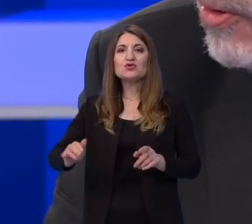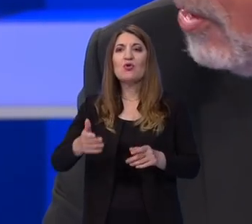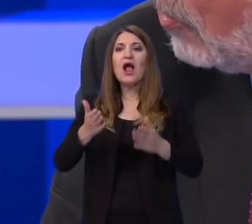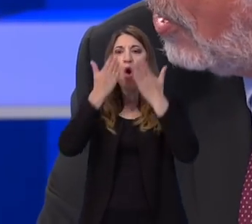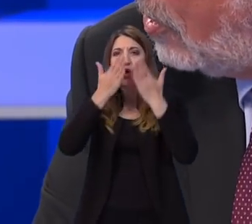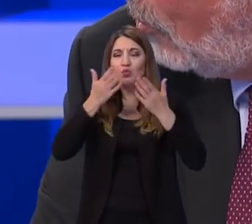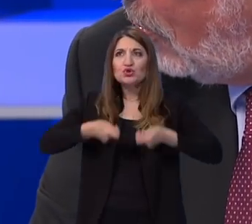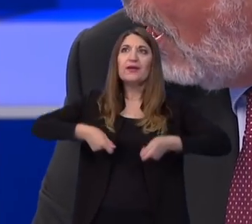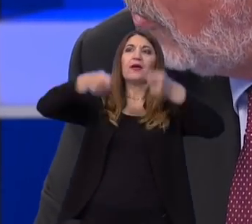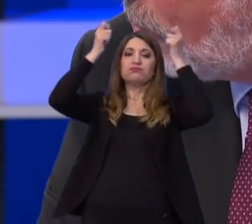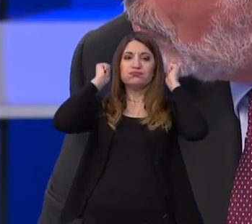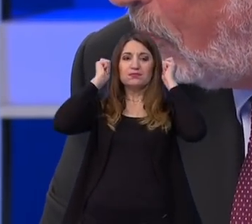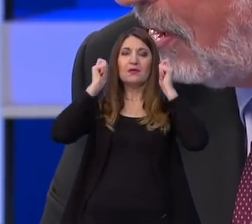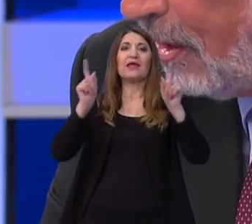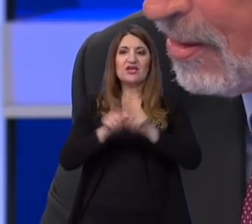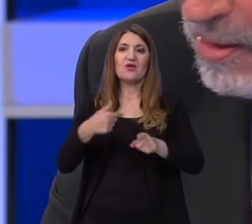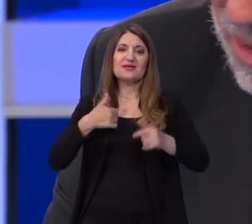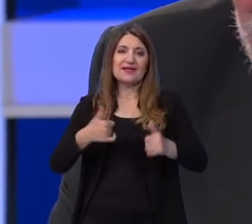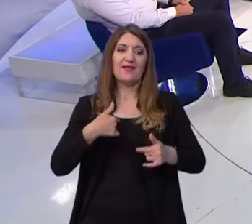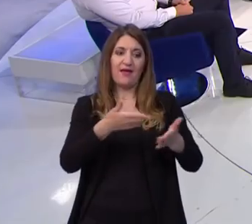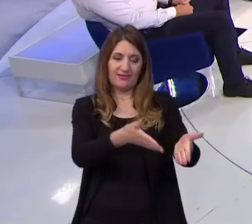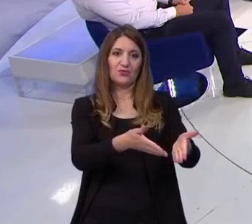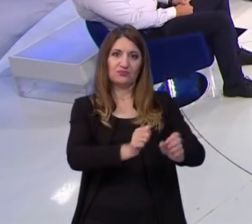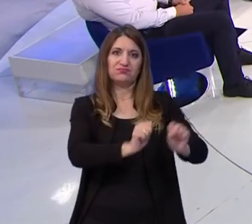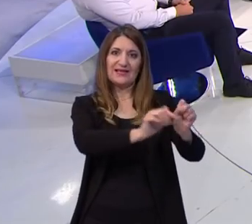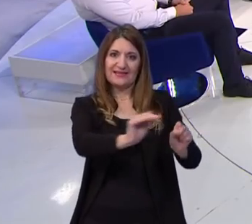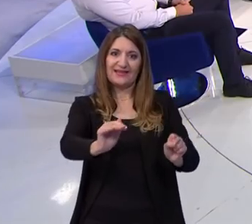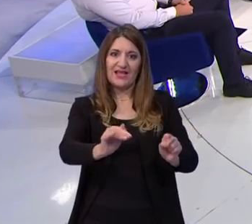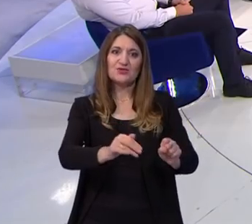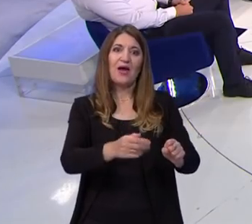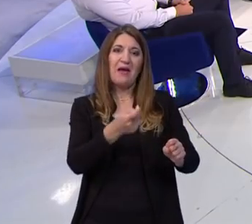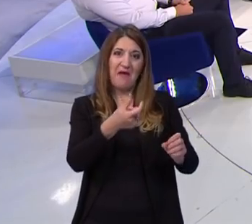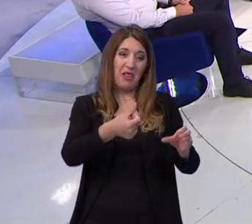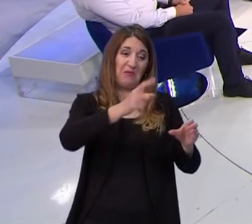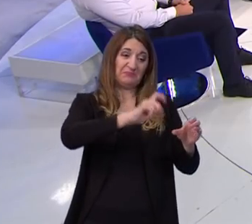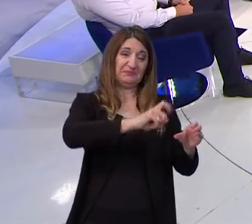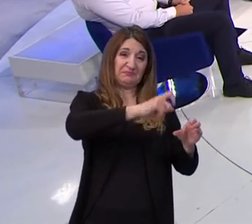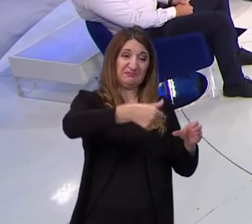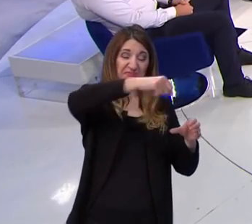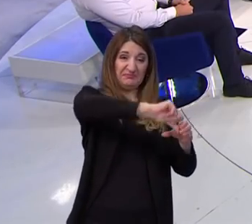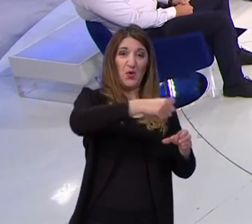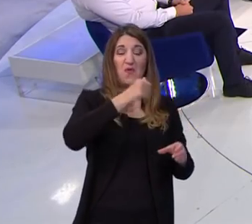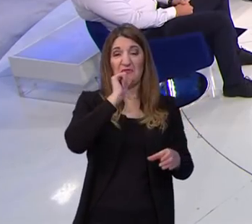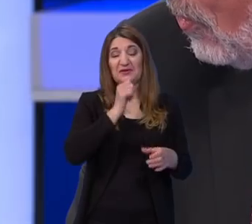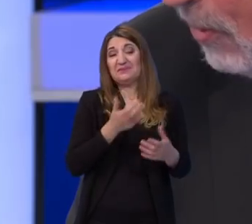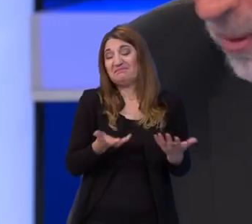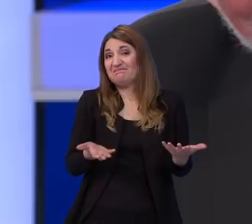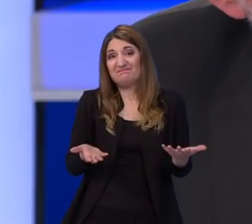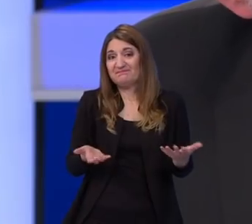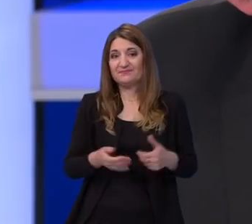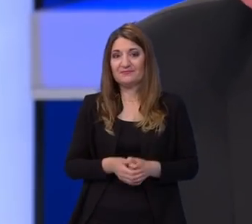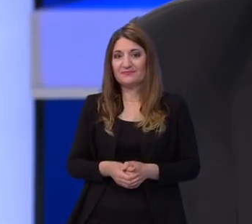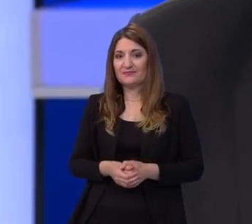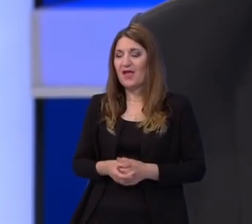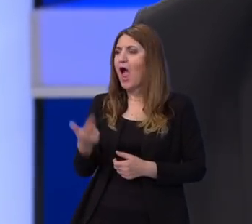glavi, onda stavim u zaštitu i ako su to bila djeca sa... Dodano malo par kapi, dezinficija se u bocu sa vodom sigurno... Ali to